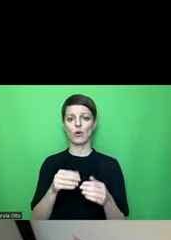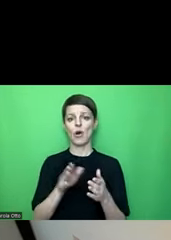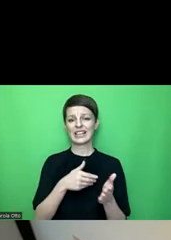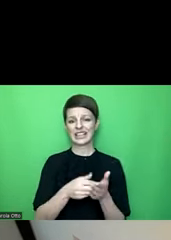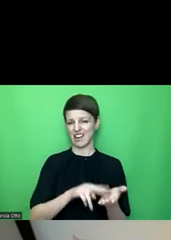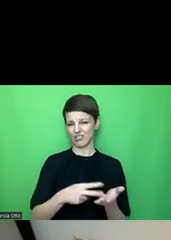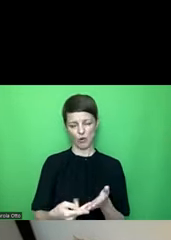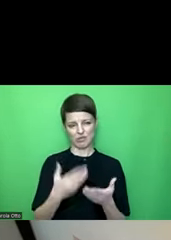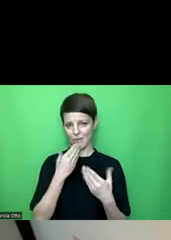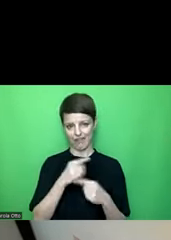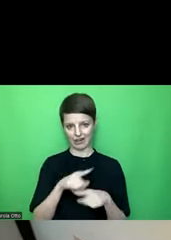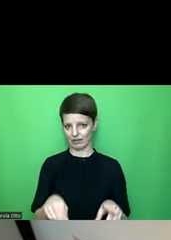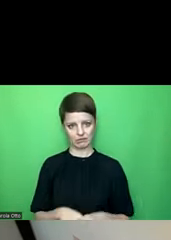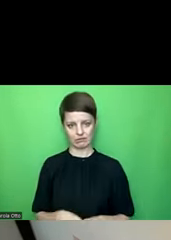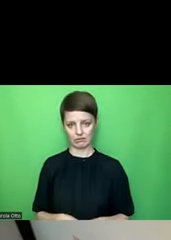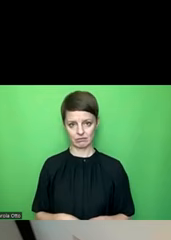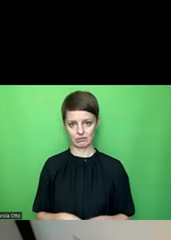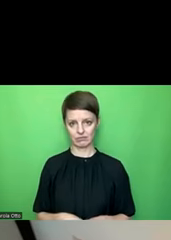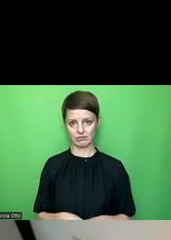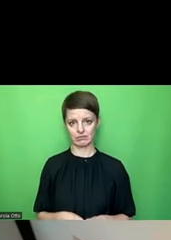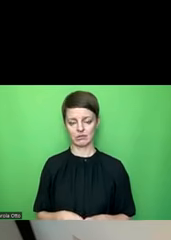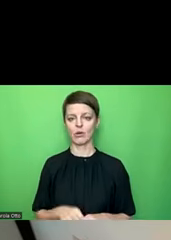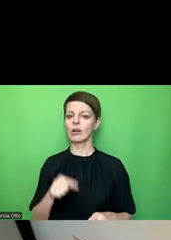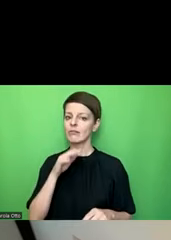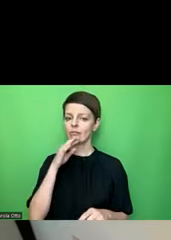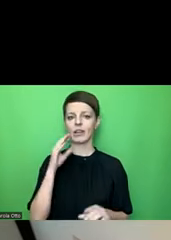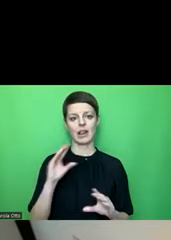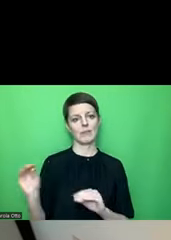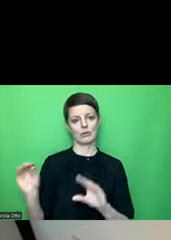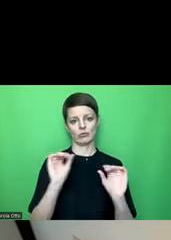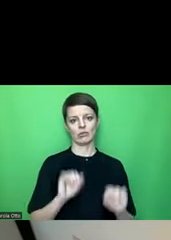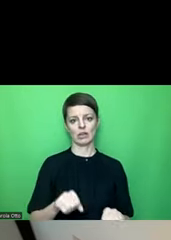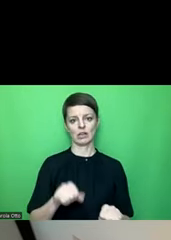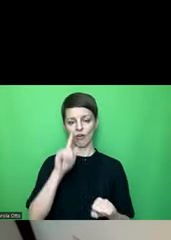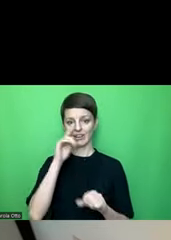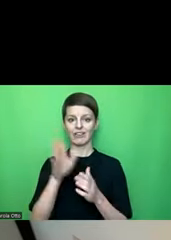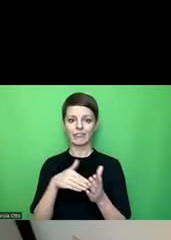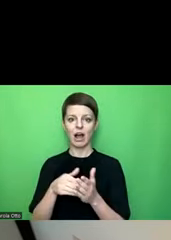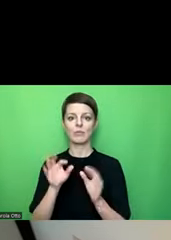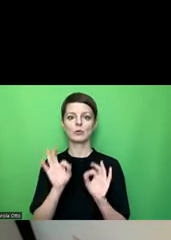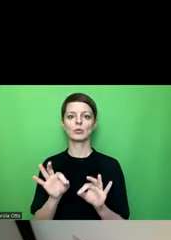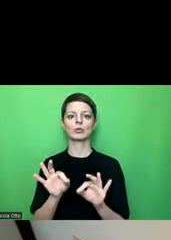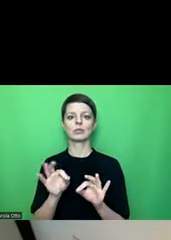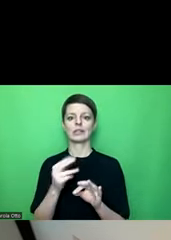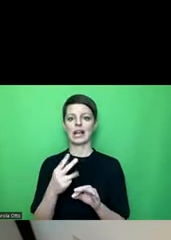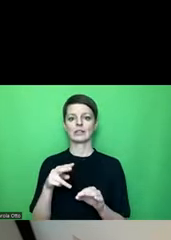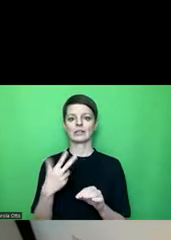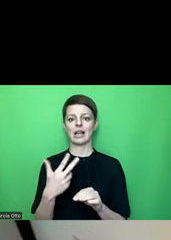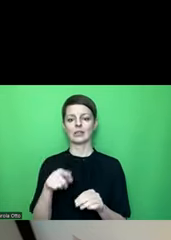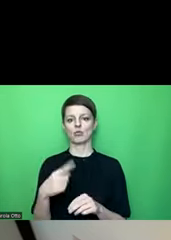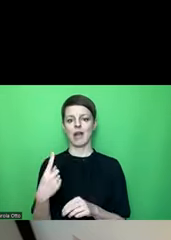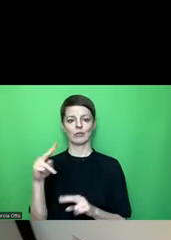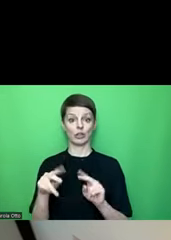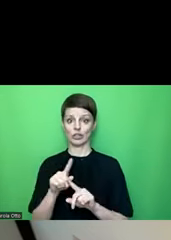anwenden und dann kann man auch ganz viele Teile verwenden, selbst wenn sie von der Farbe sich nicht mit 3x1 unterscheiden.